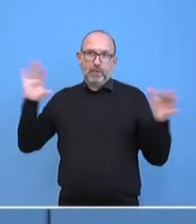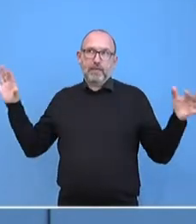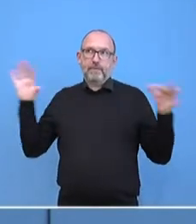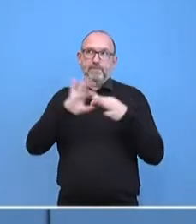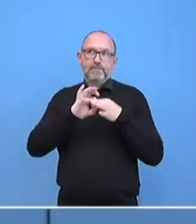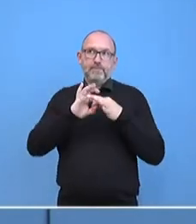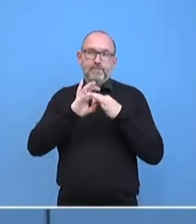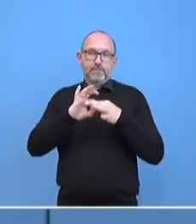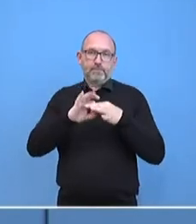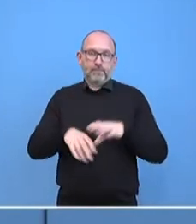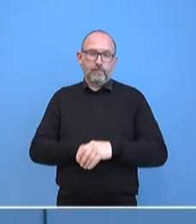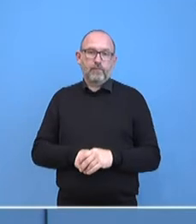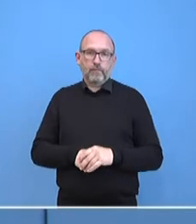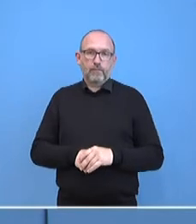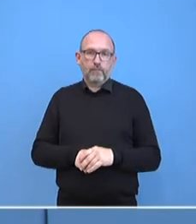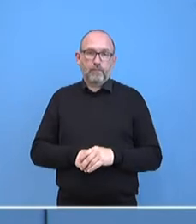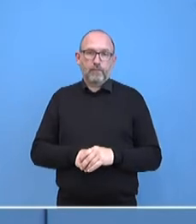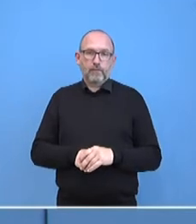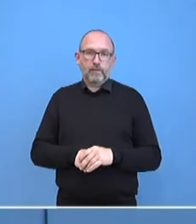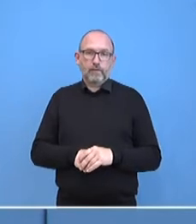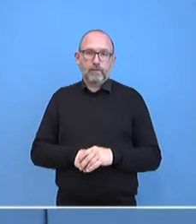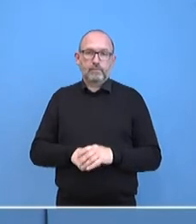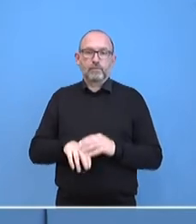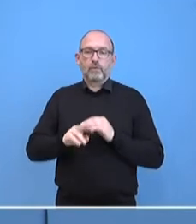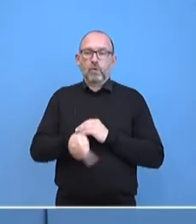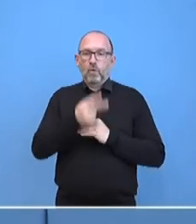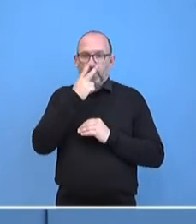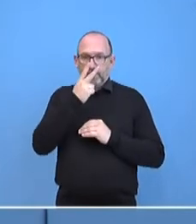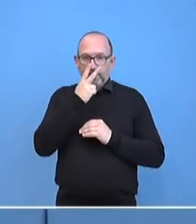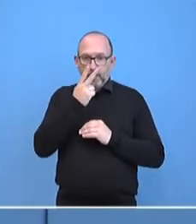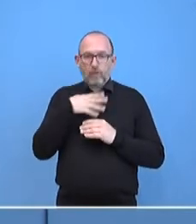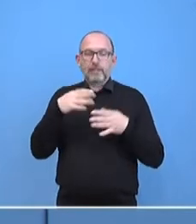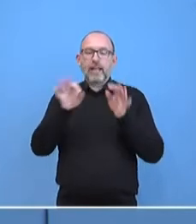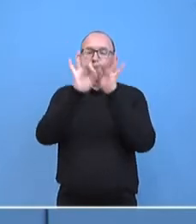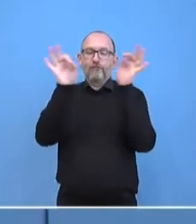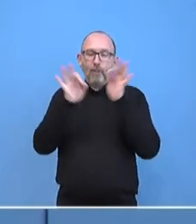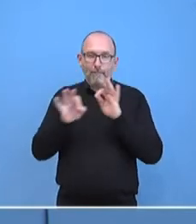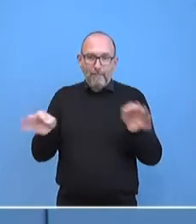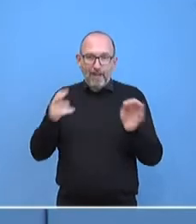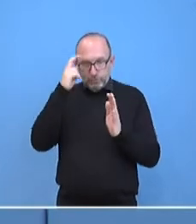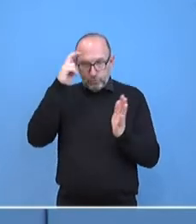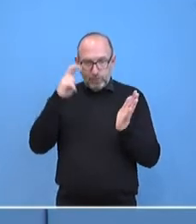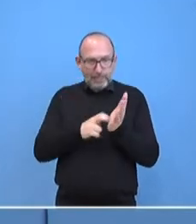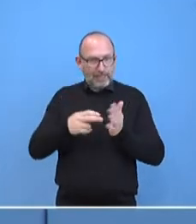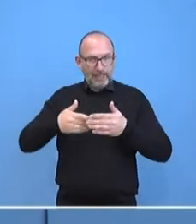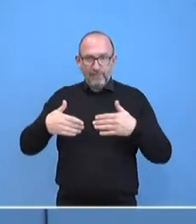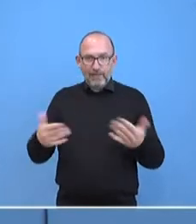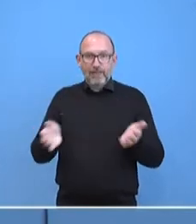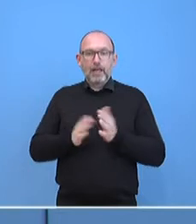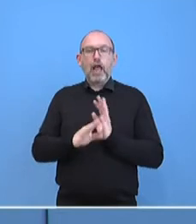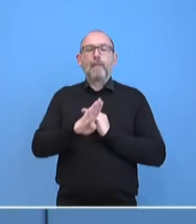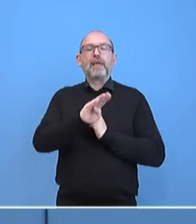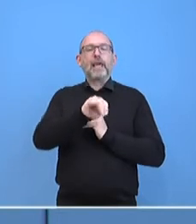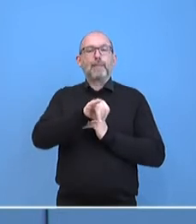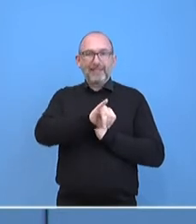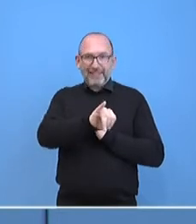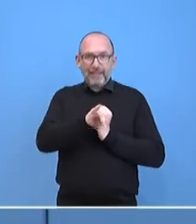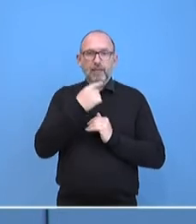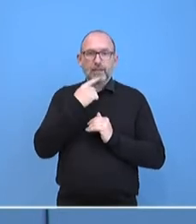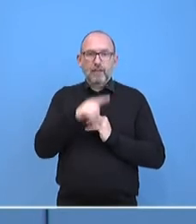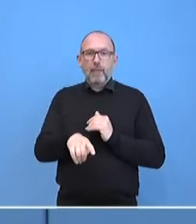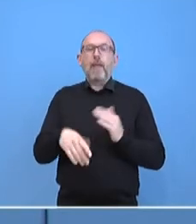Im Übrigen ist es so, dass das liegt in der formalen Zuständigkeit des BMI, aber diese